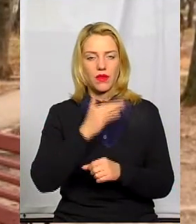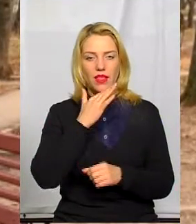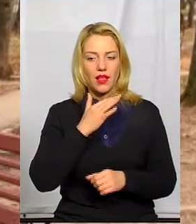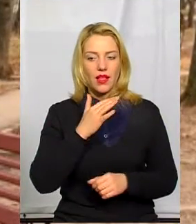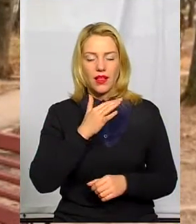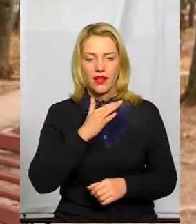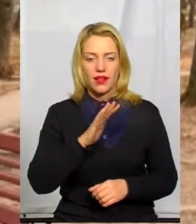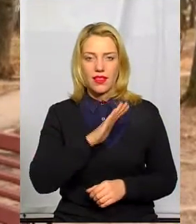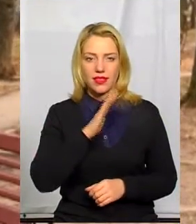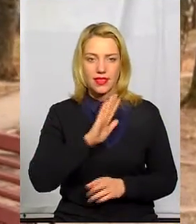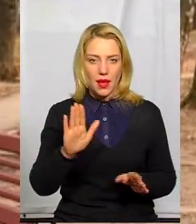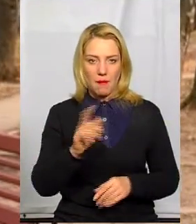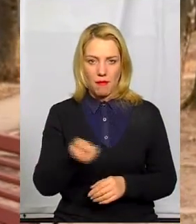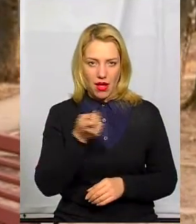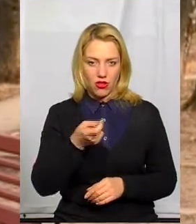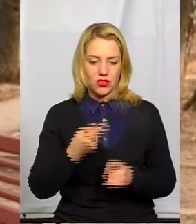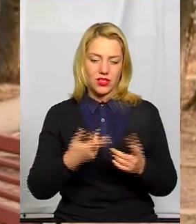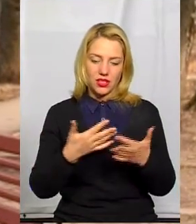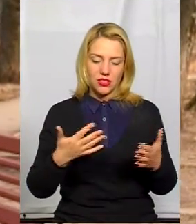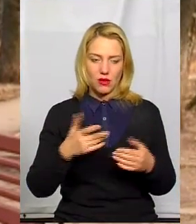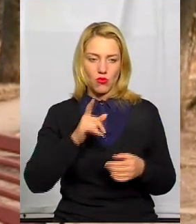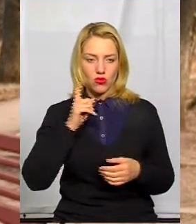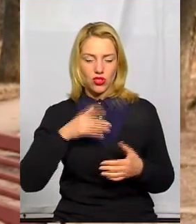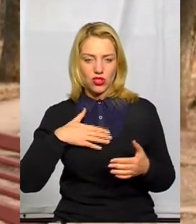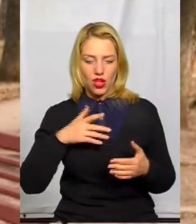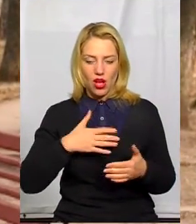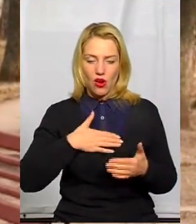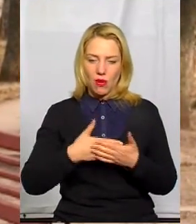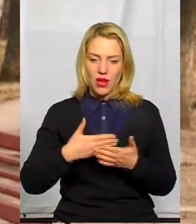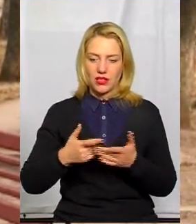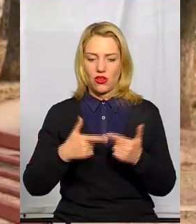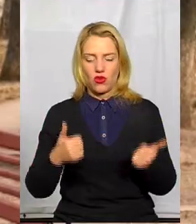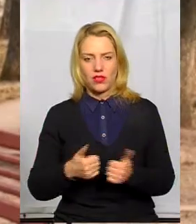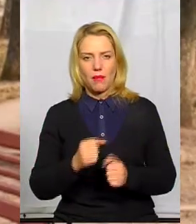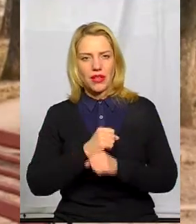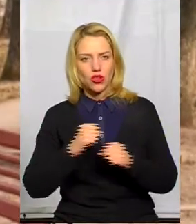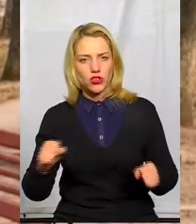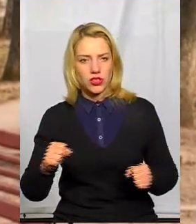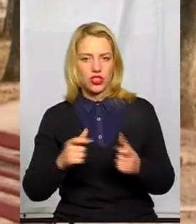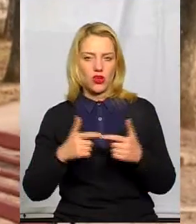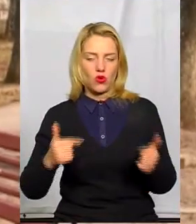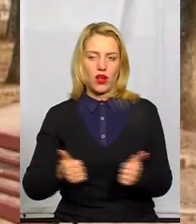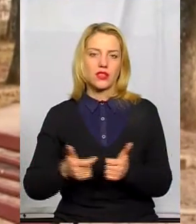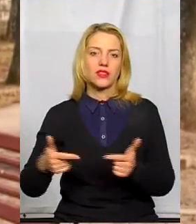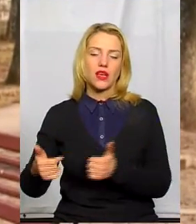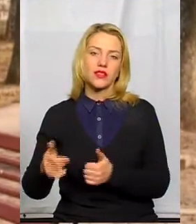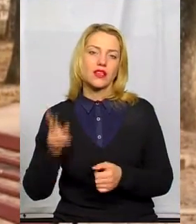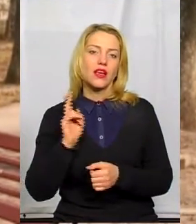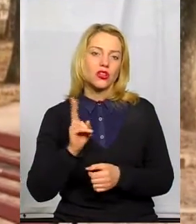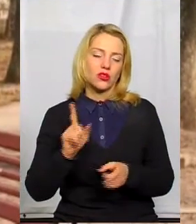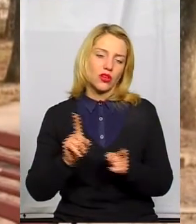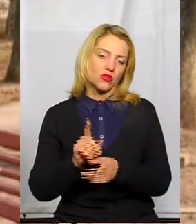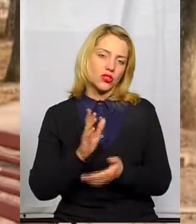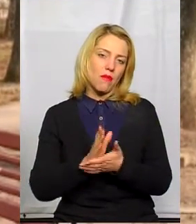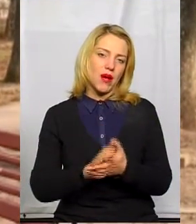Це різні молодіжні громадські організації, різні патріотичні організації, які також мають